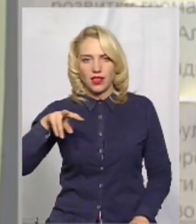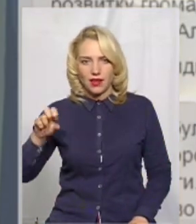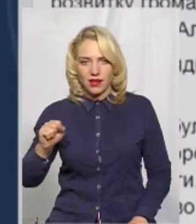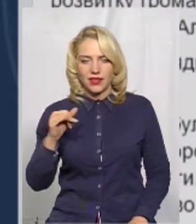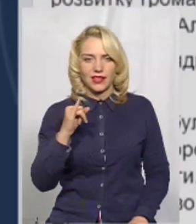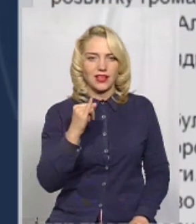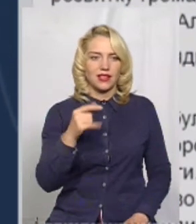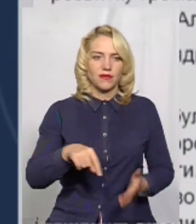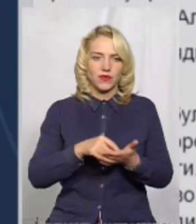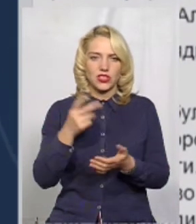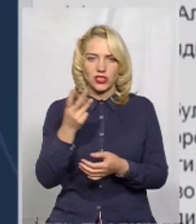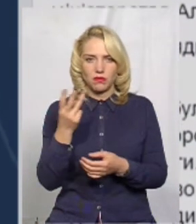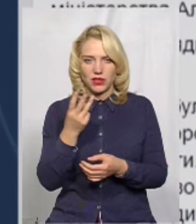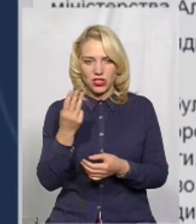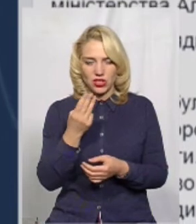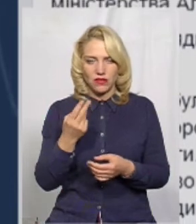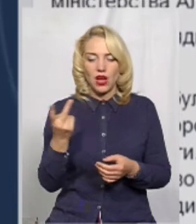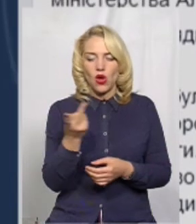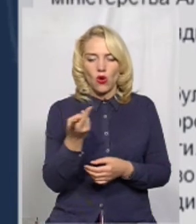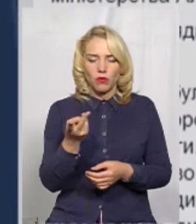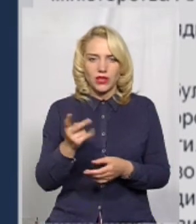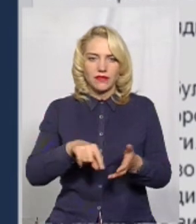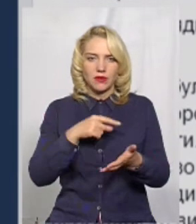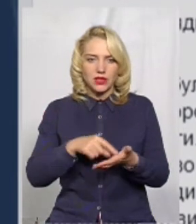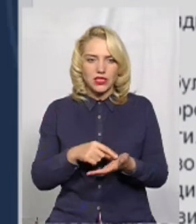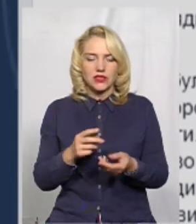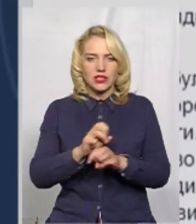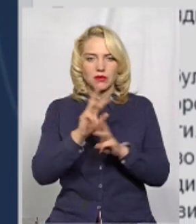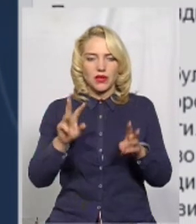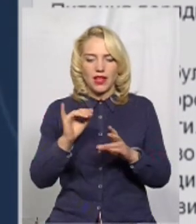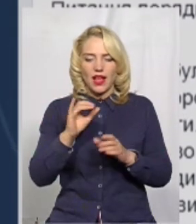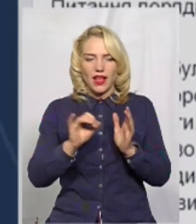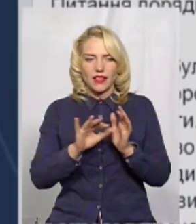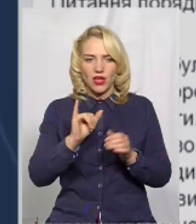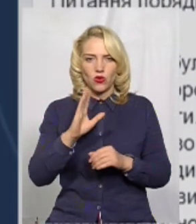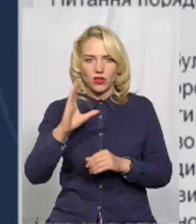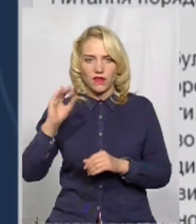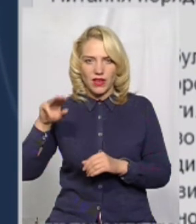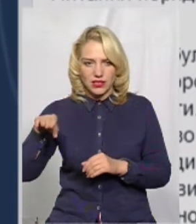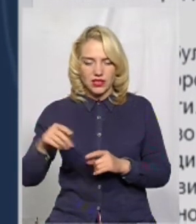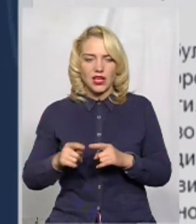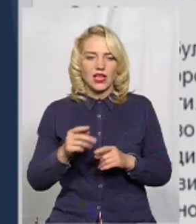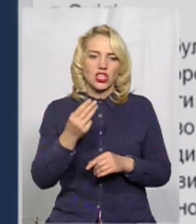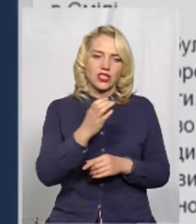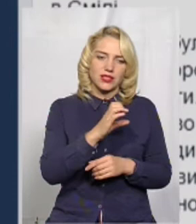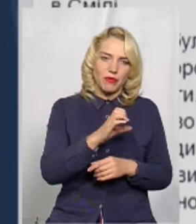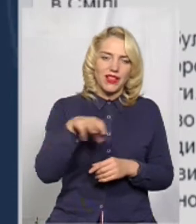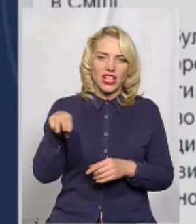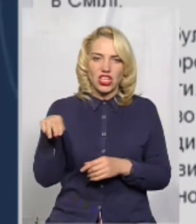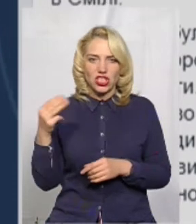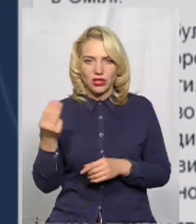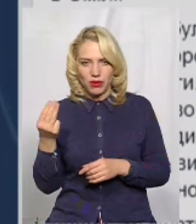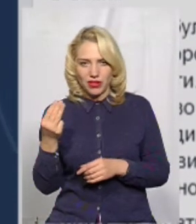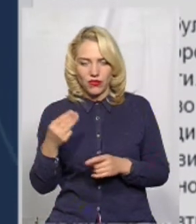Шепетівка. Обидва міста теплом забезпечували енергоінвести, Сміла і Шепетівка енергоінвест за угодами